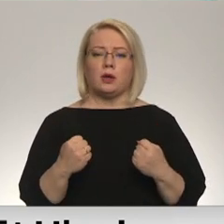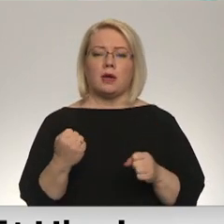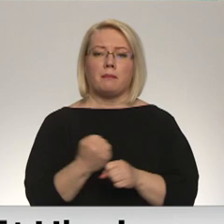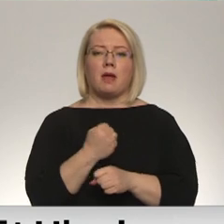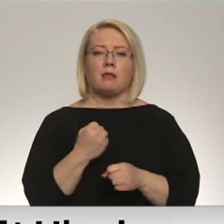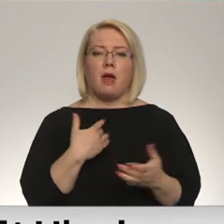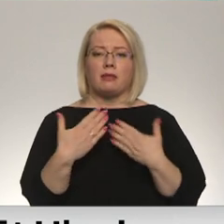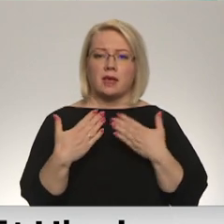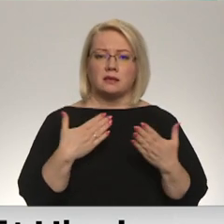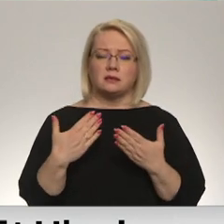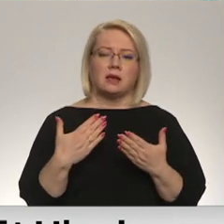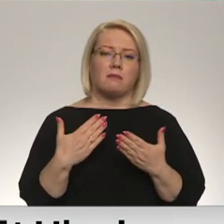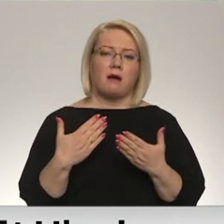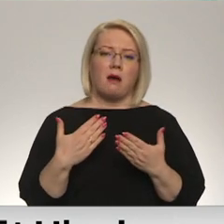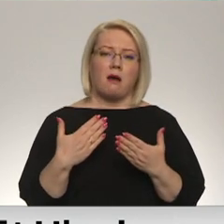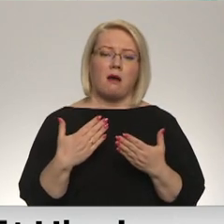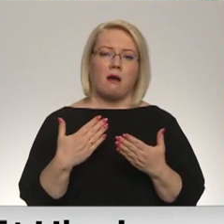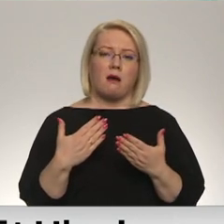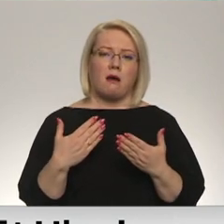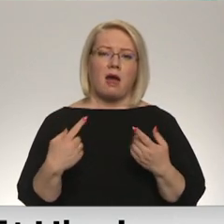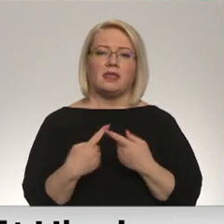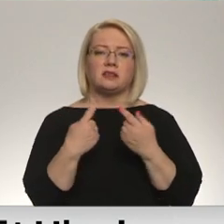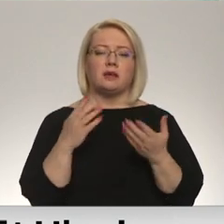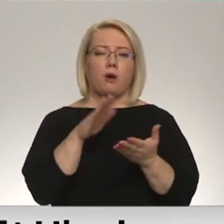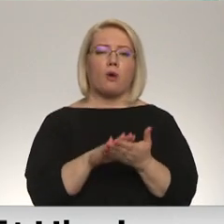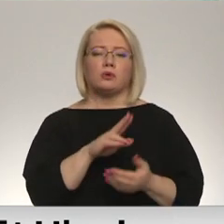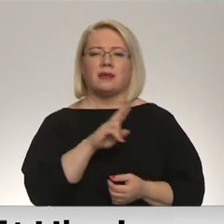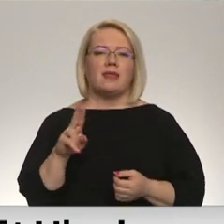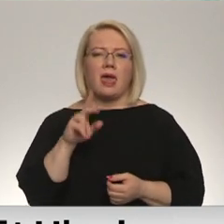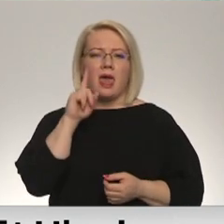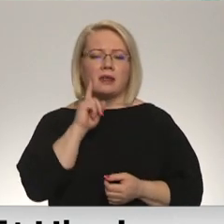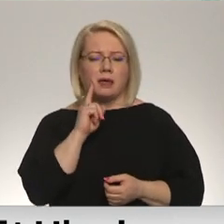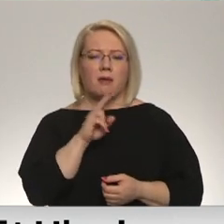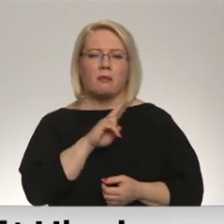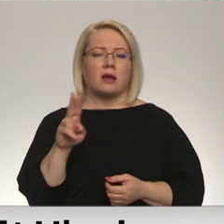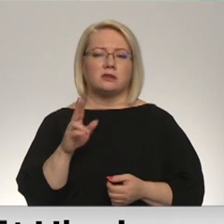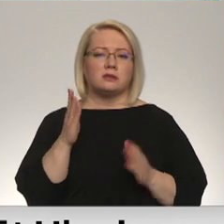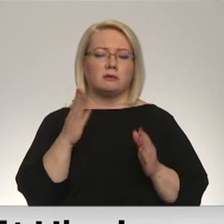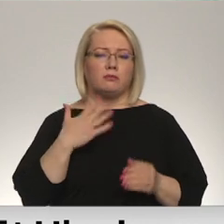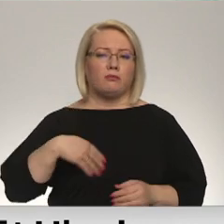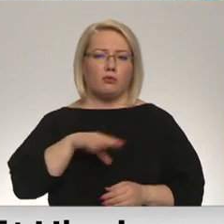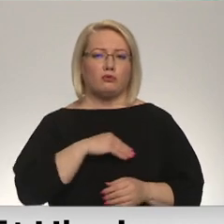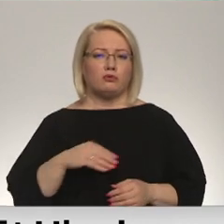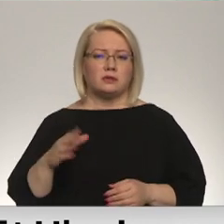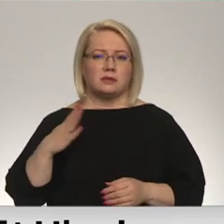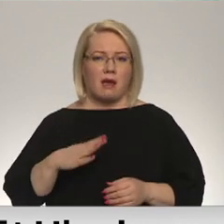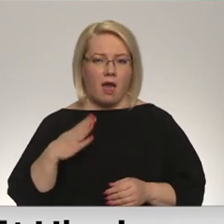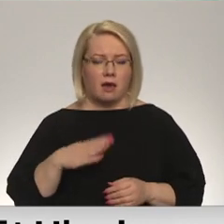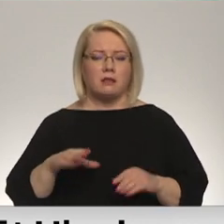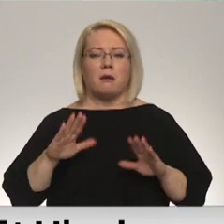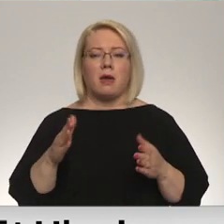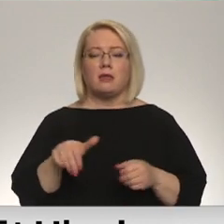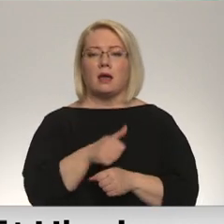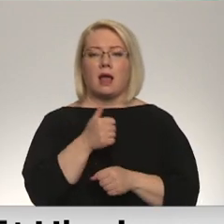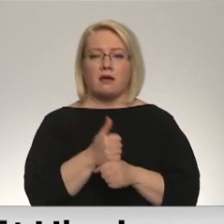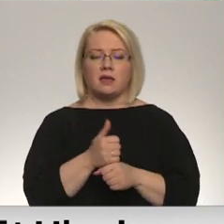attiecībā uz tam neiertībām, kas sagaida mūs, bet galvenais